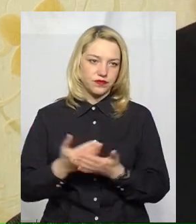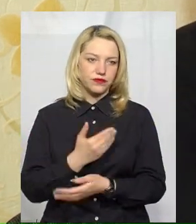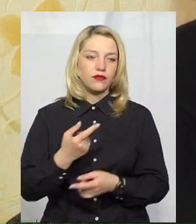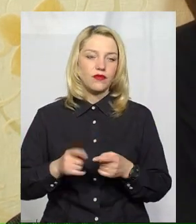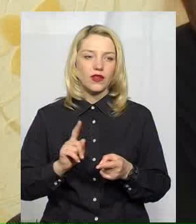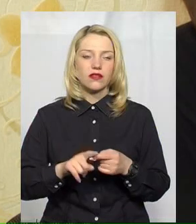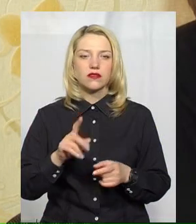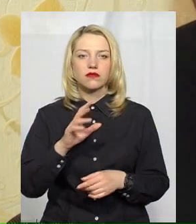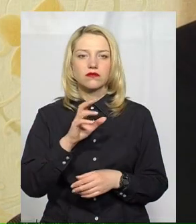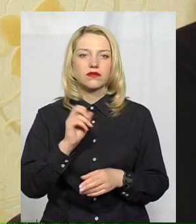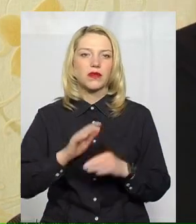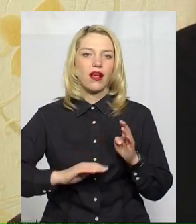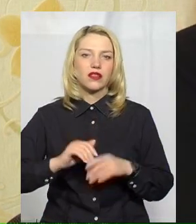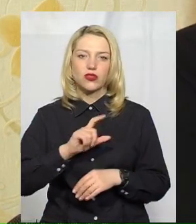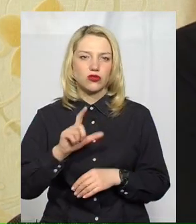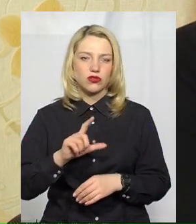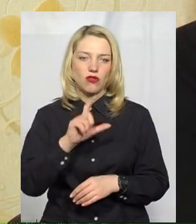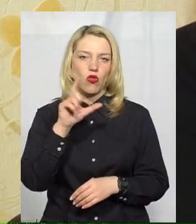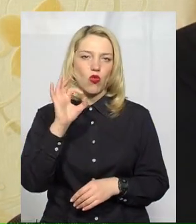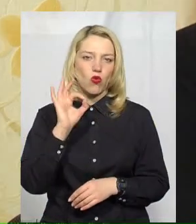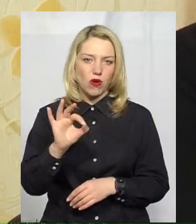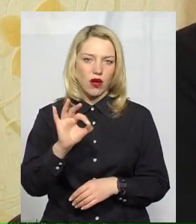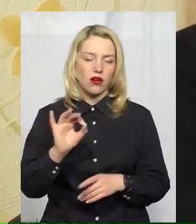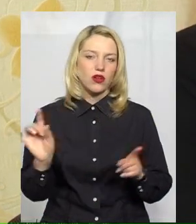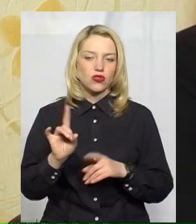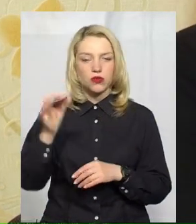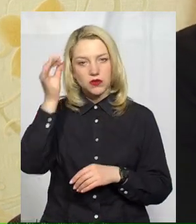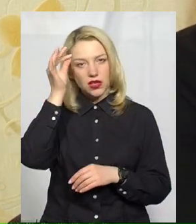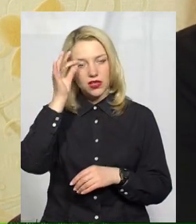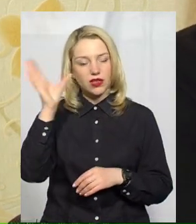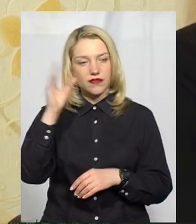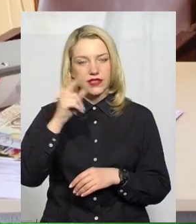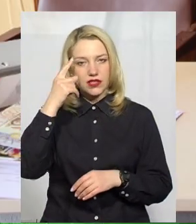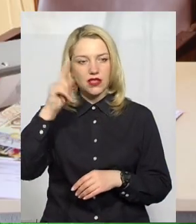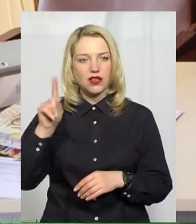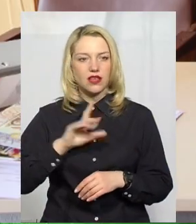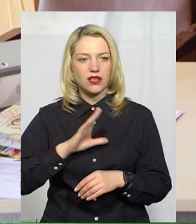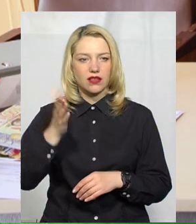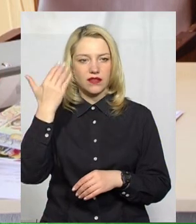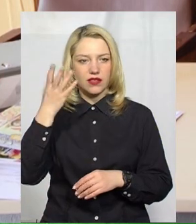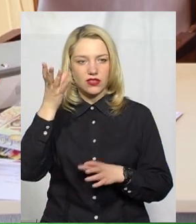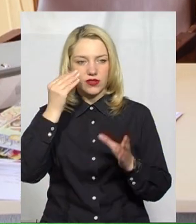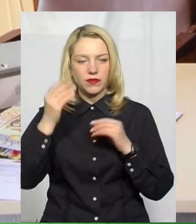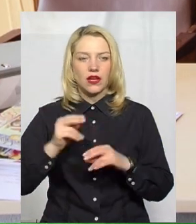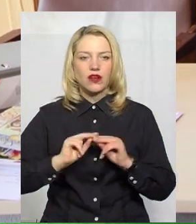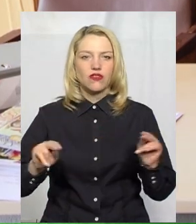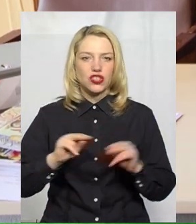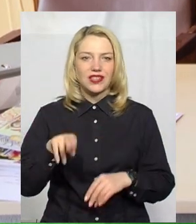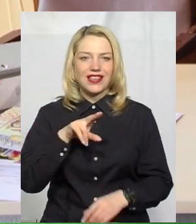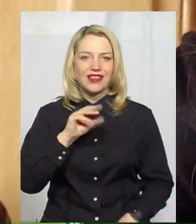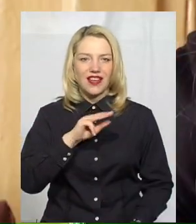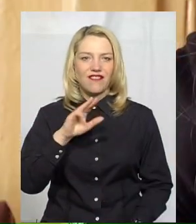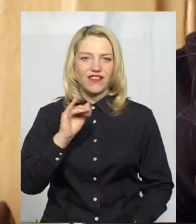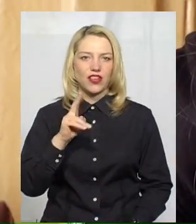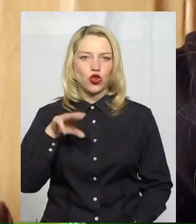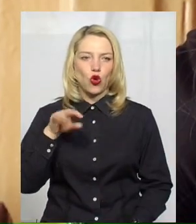практично з нуля, для того, щоб вони нагадали усі ті знання, які вони набули. Вчителька-дефектологиня Діана Вознюк має